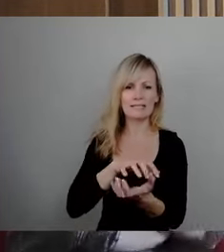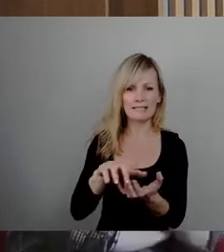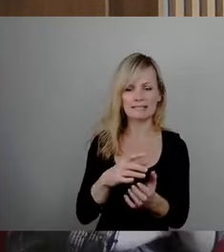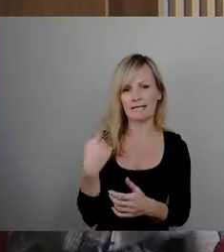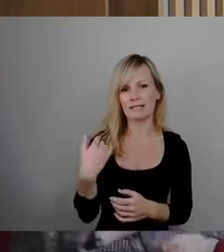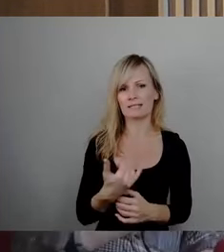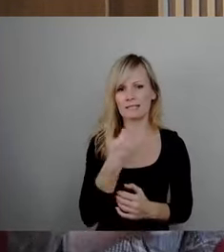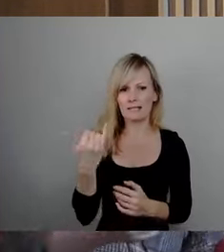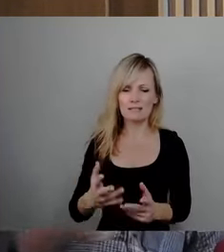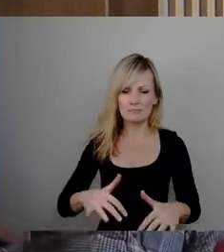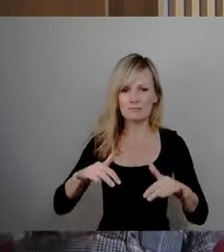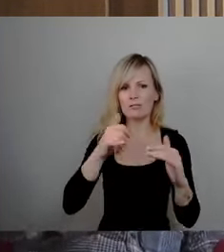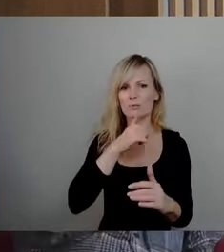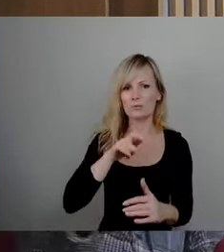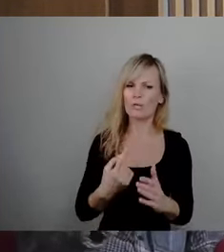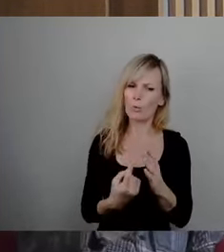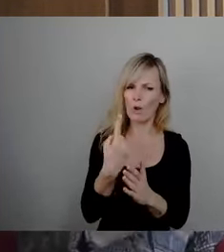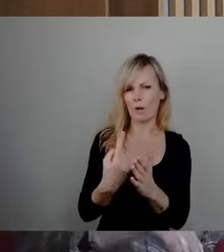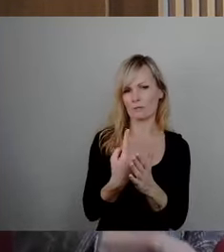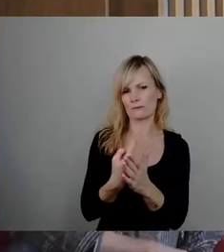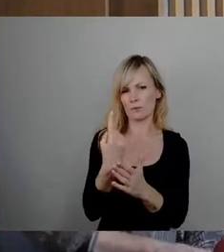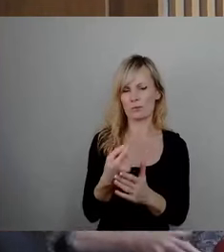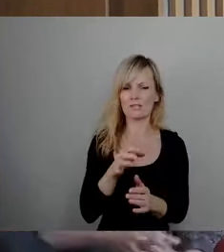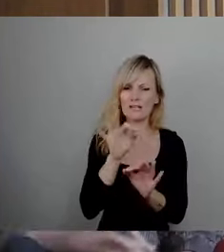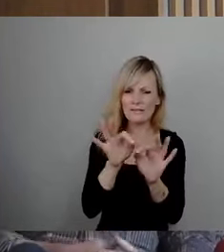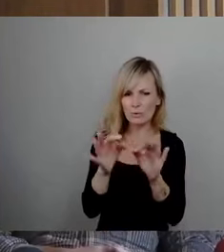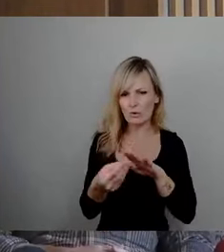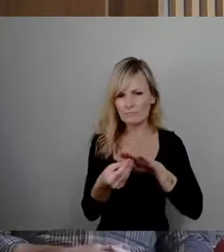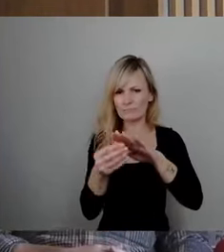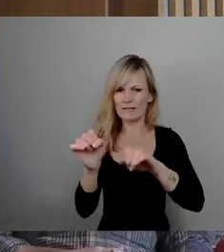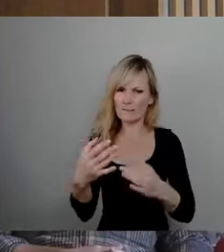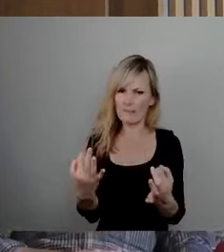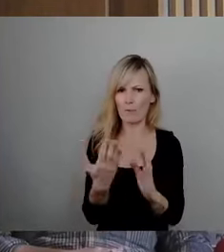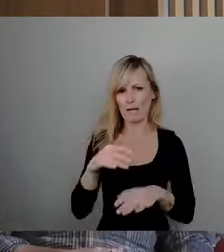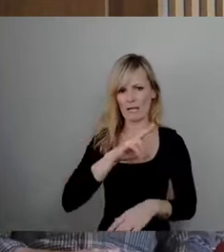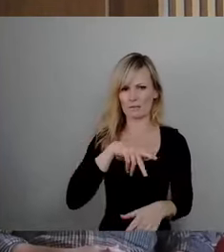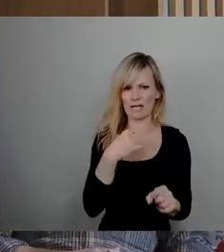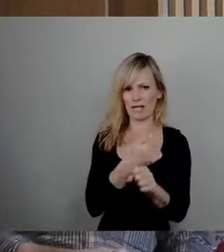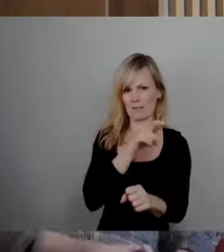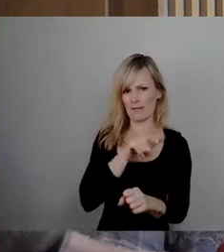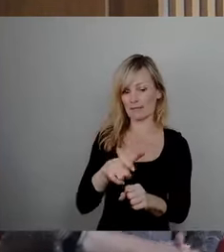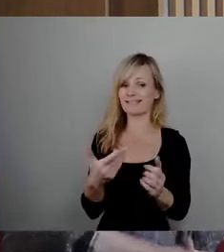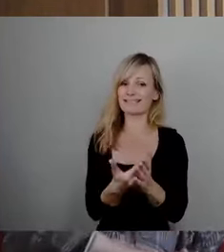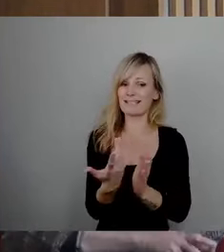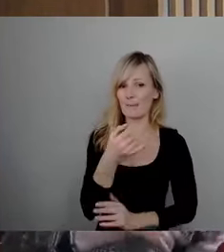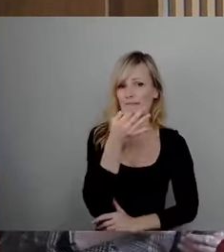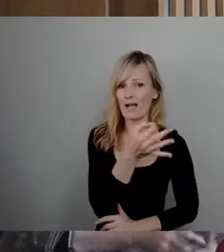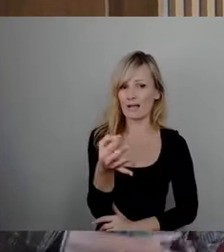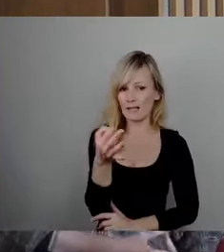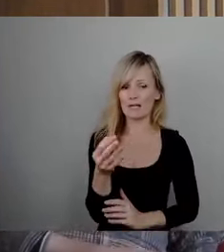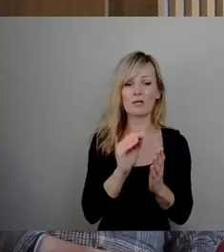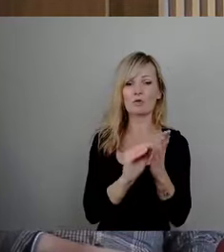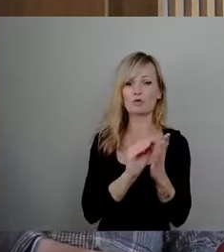und allgemein der alterstypischen Herausforderung gegenüberstehen. Daher meine Frage, an welchen Schulen und in welchem Umfang wird